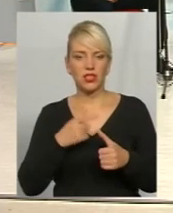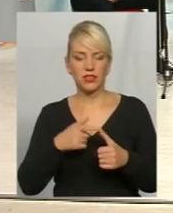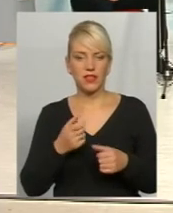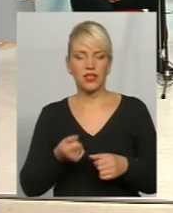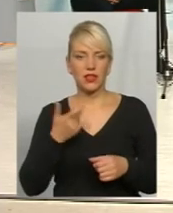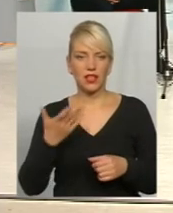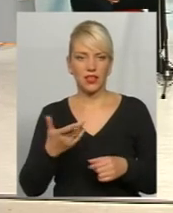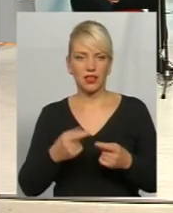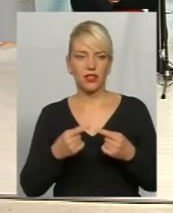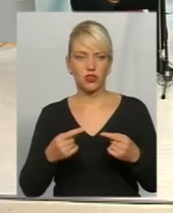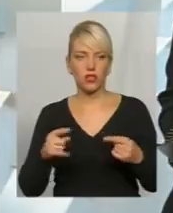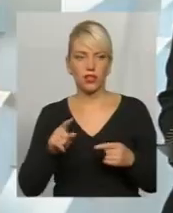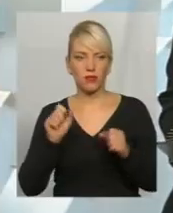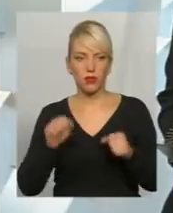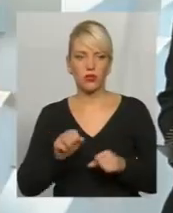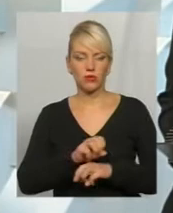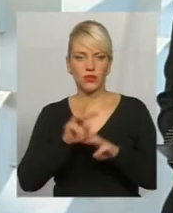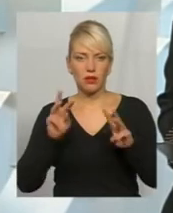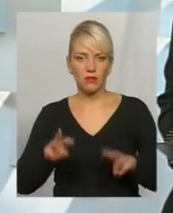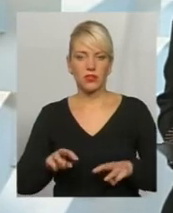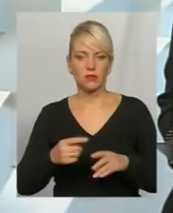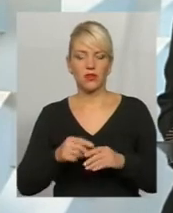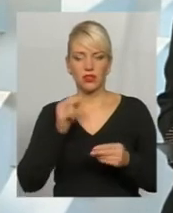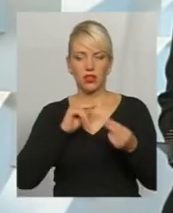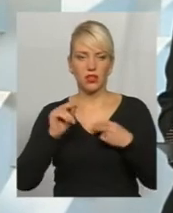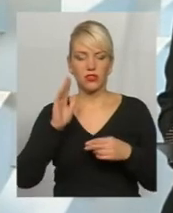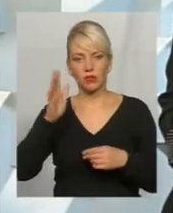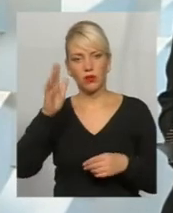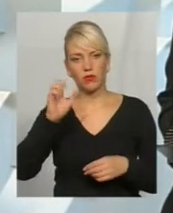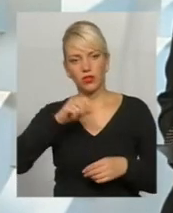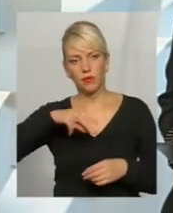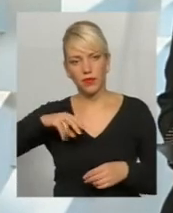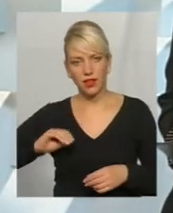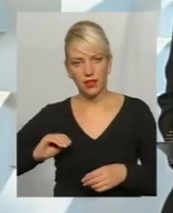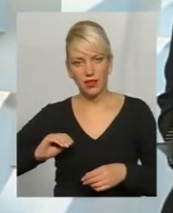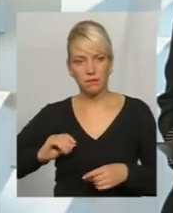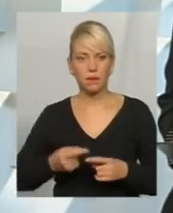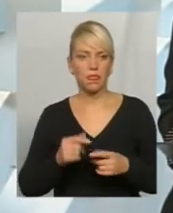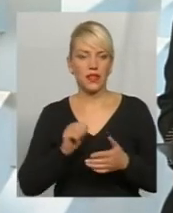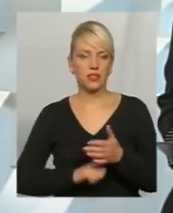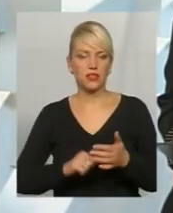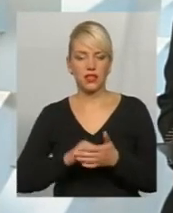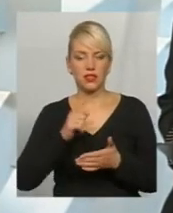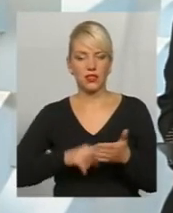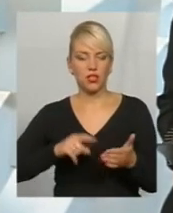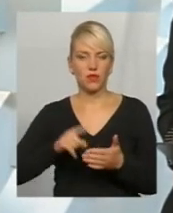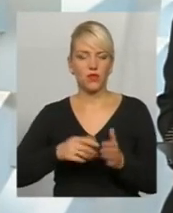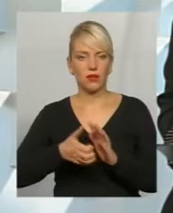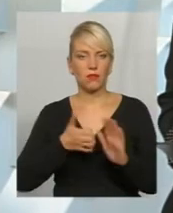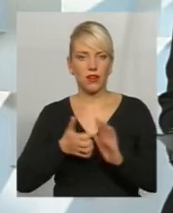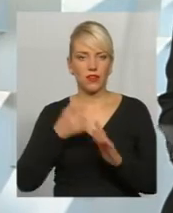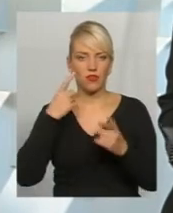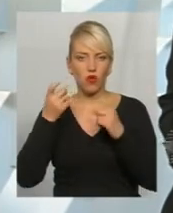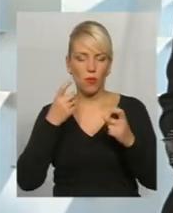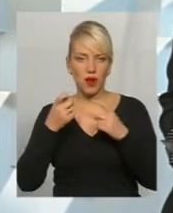інструментів, які ми можемо забезпечити собі, в принципі, краще майбутнє, але через недовіру і брак інформації в